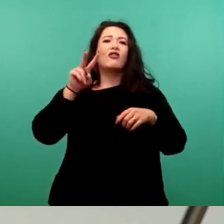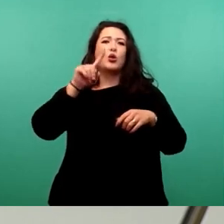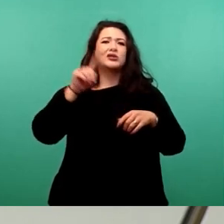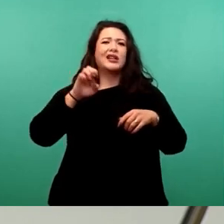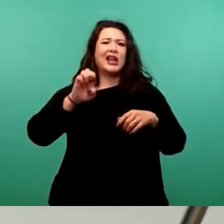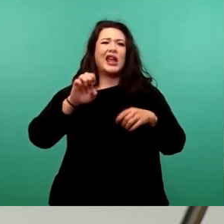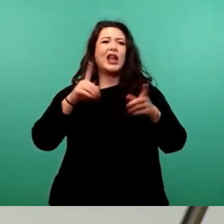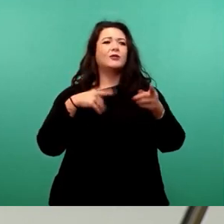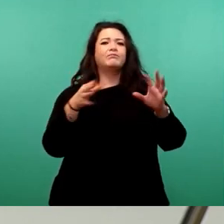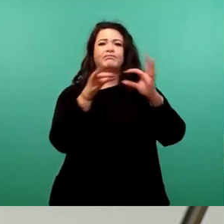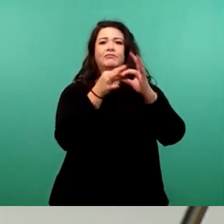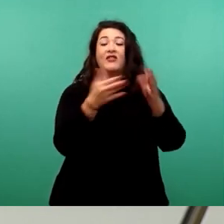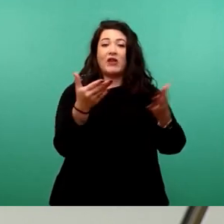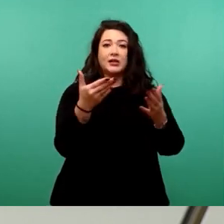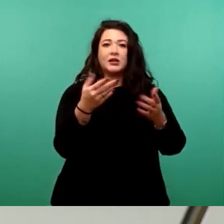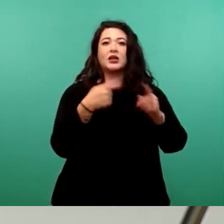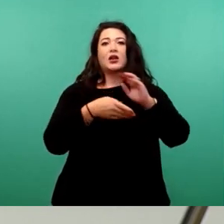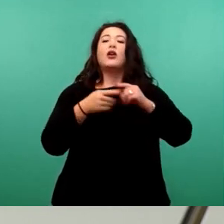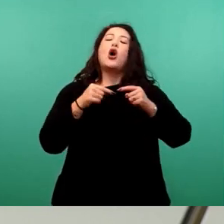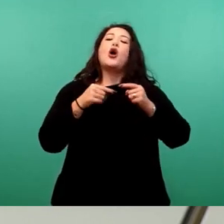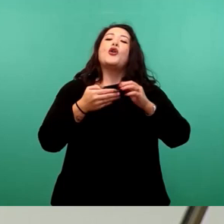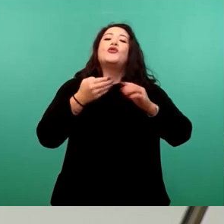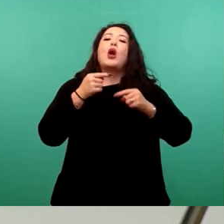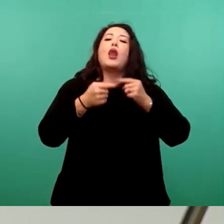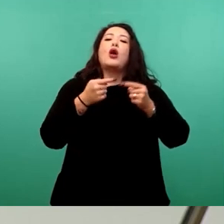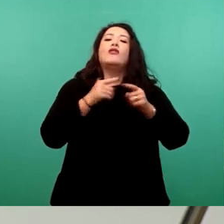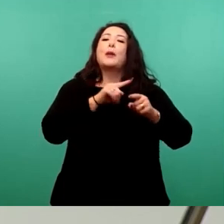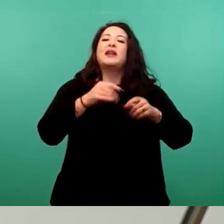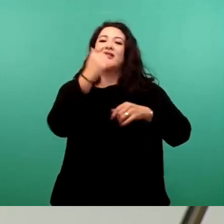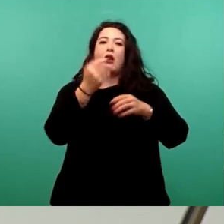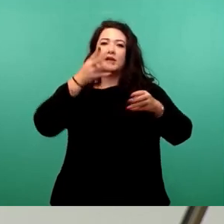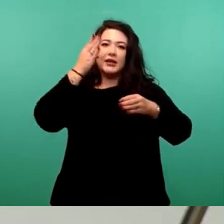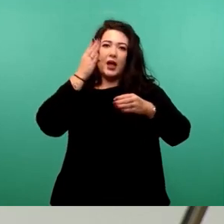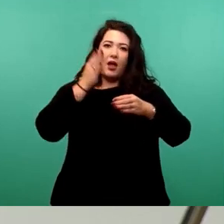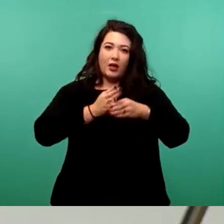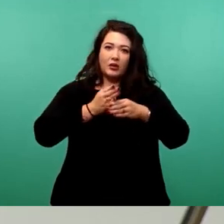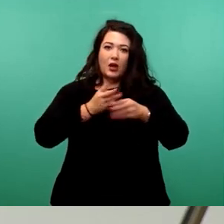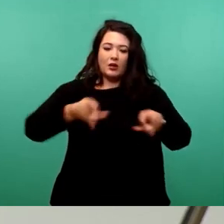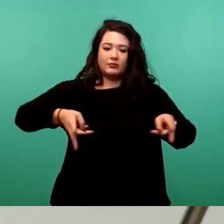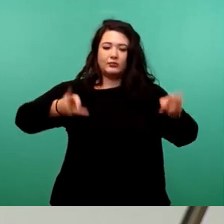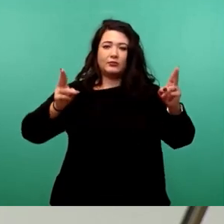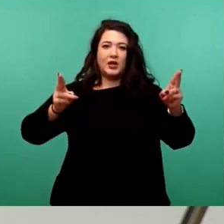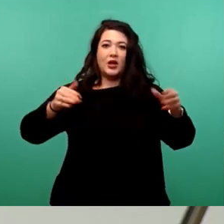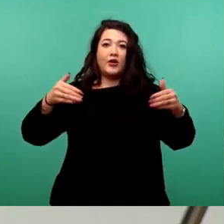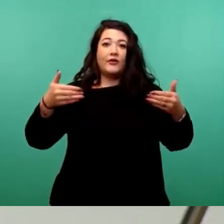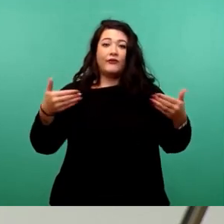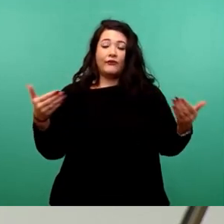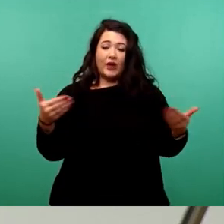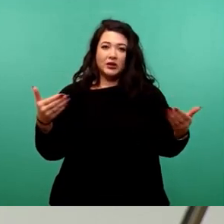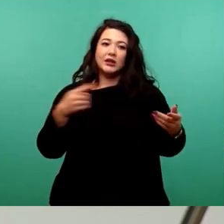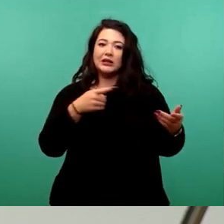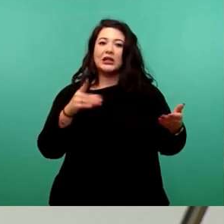getroffen, dass wir vorläufig befristet bis Jahresende, die Stellen immer